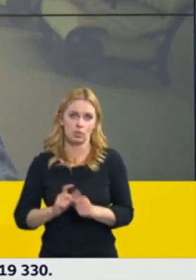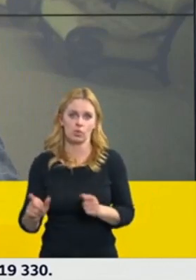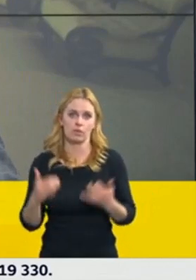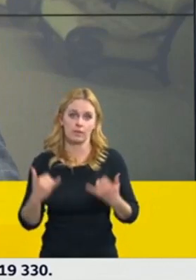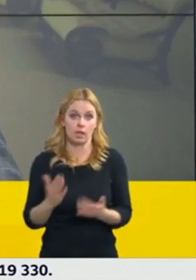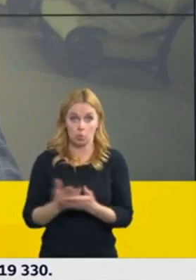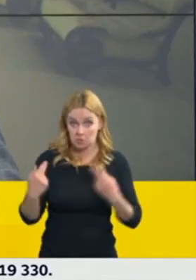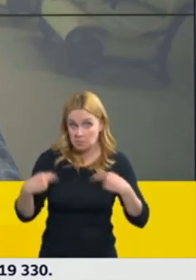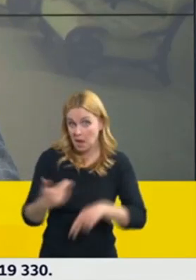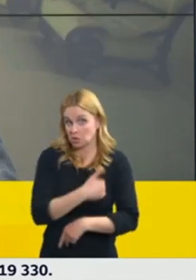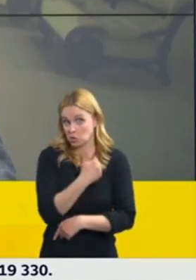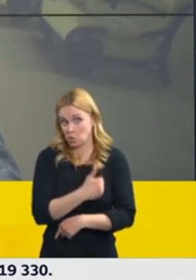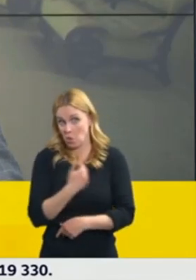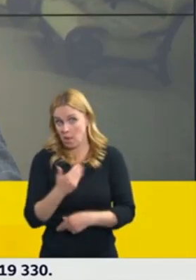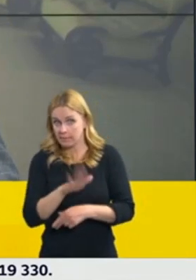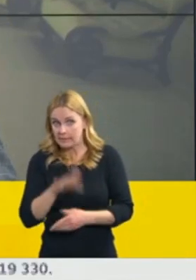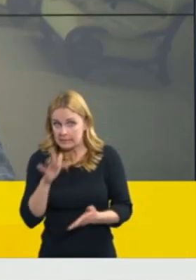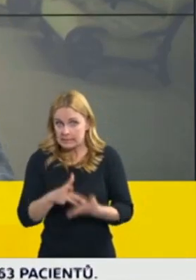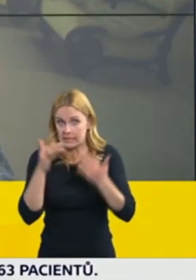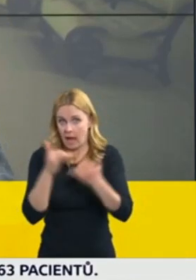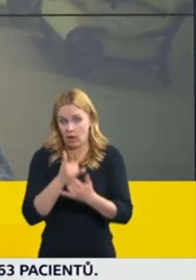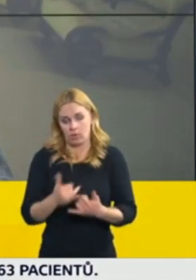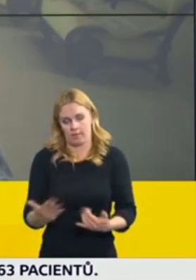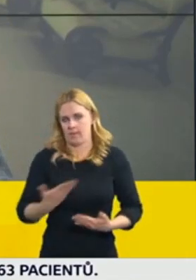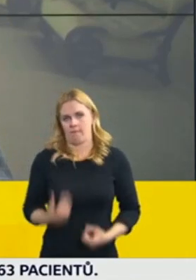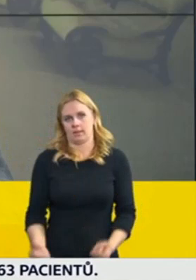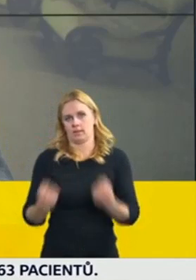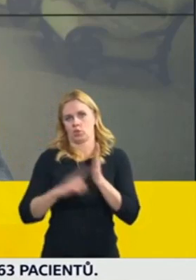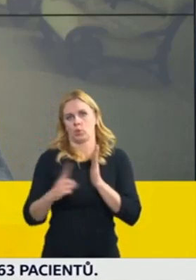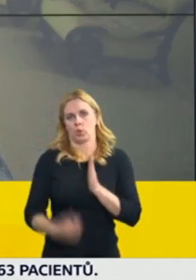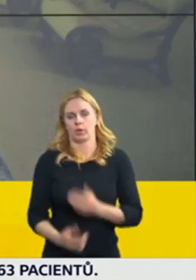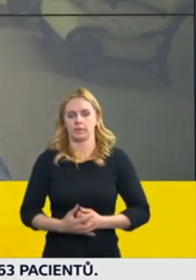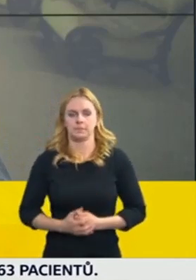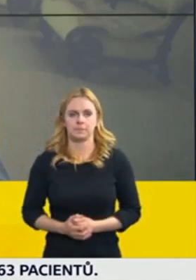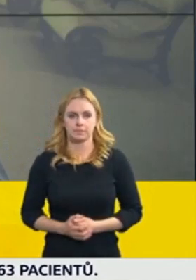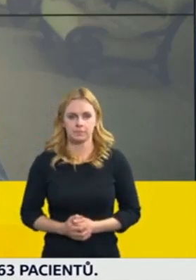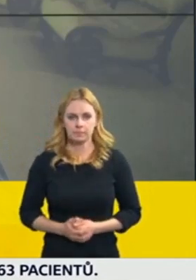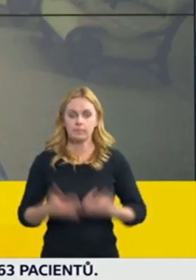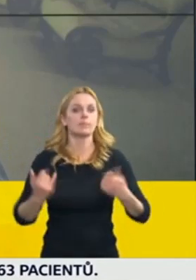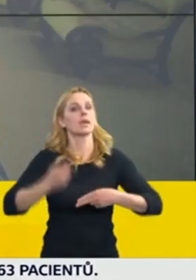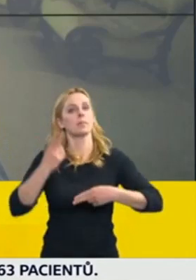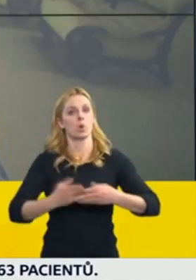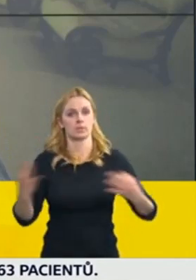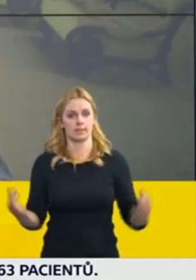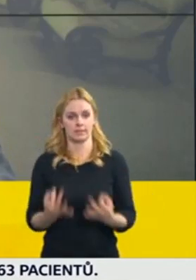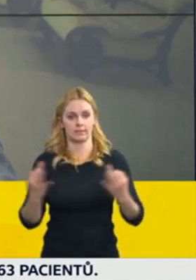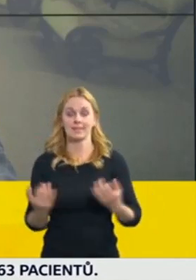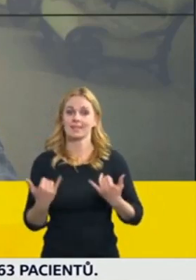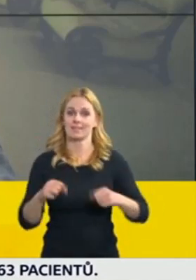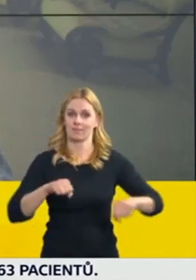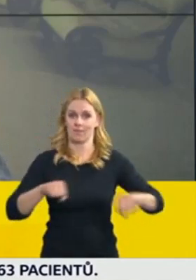žáků do škol. Úplně poslední věc vláda za mě, tedy vláda obsouhlasila prodloužení platnosti